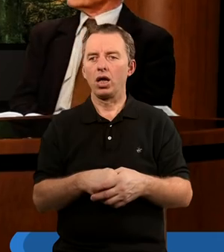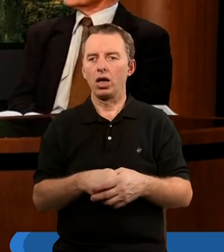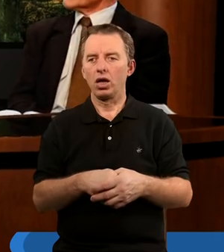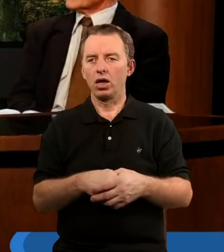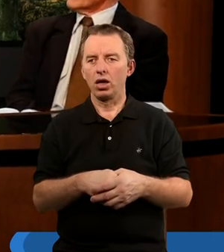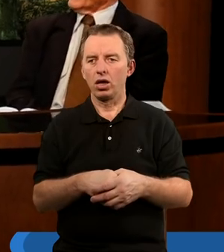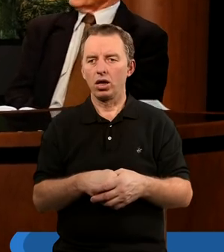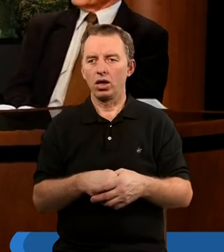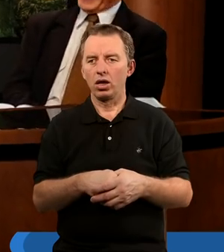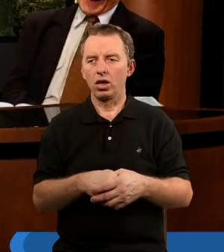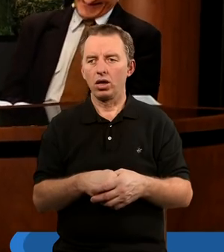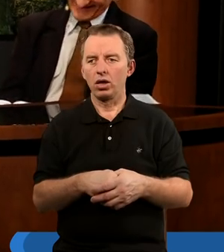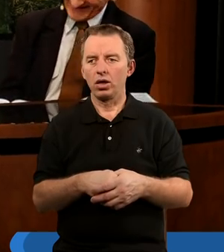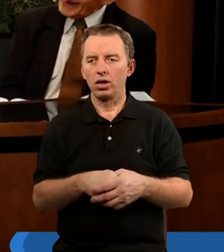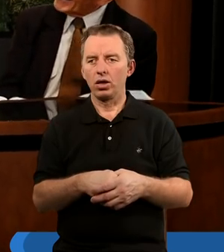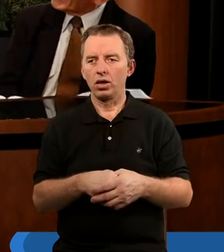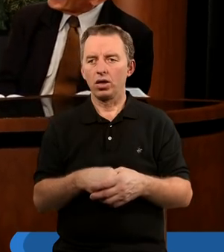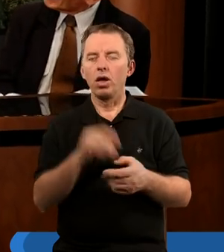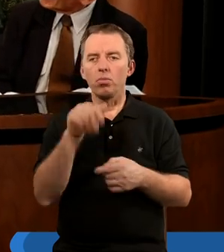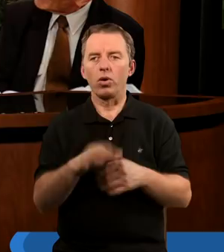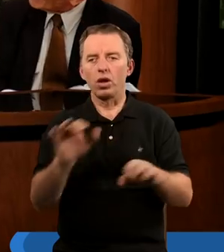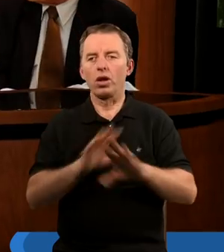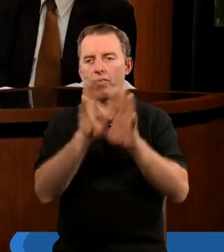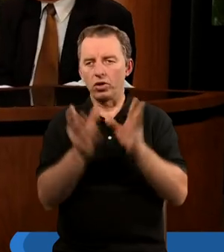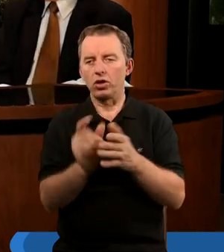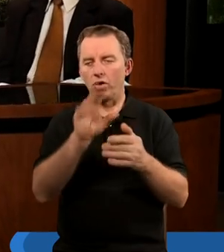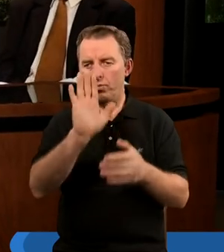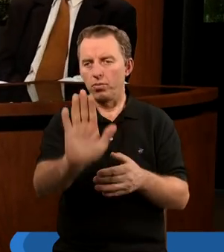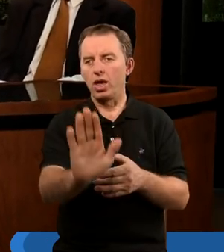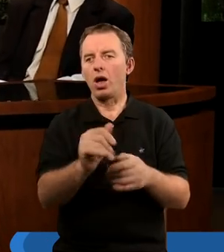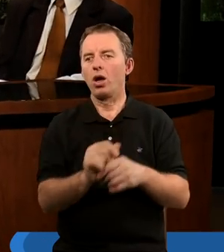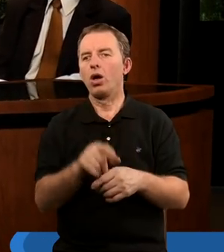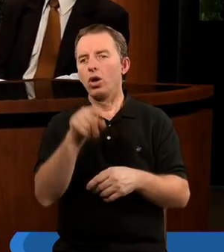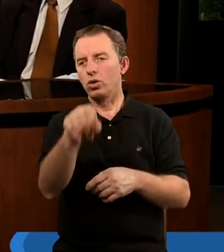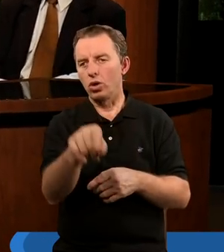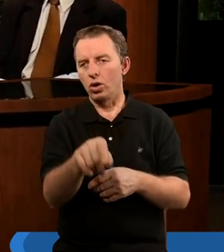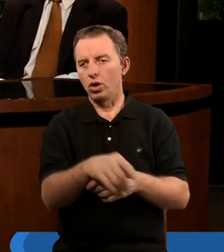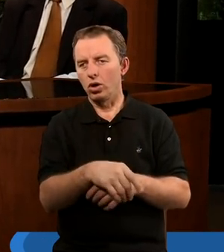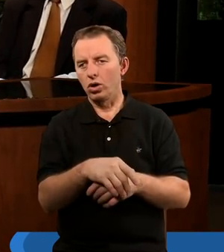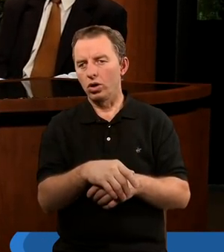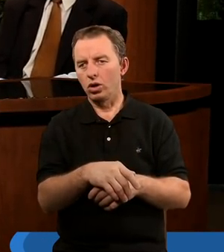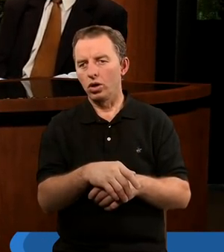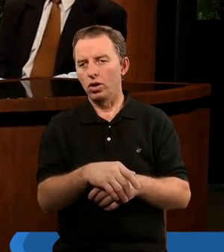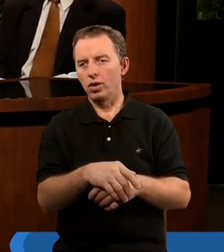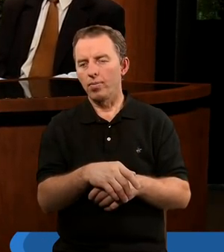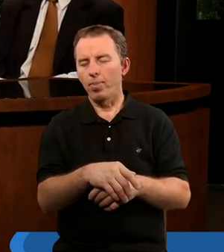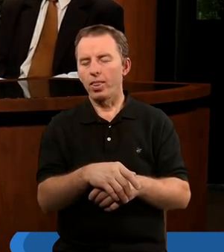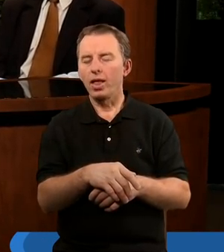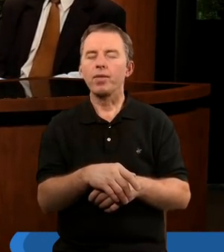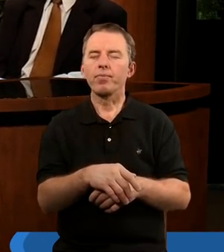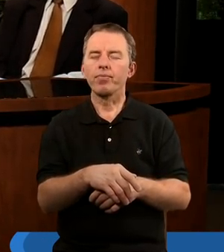Nie tylko Zagłoba. Można powiedzieć, że jedną rzecz w tym wszystkim miał, bo tutaj zakańczyliśmy też o Ewę. Zobaczcie, że